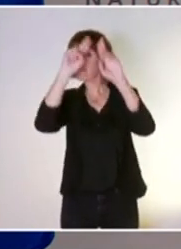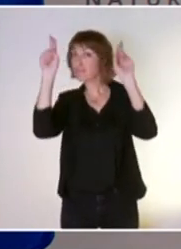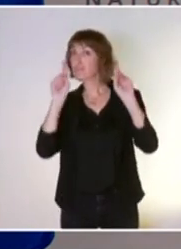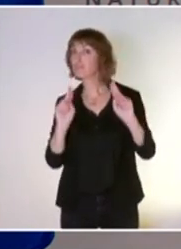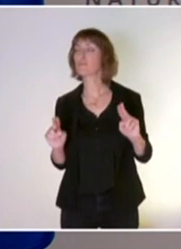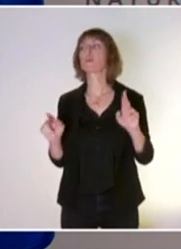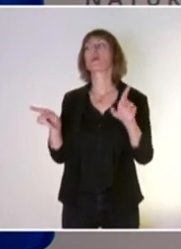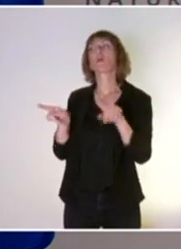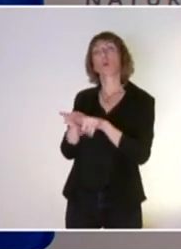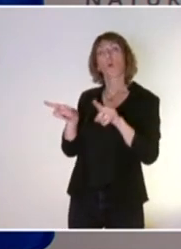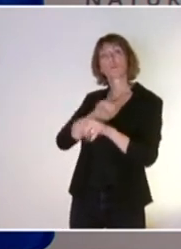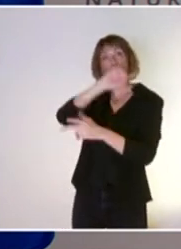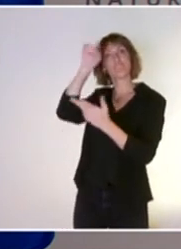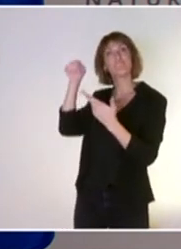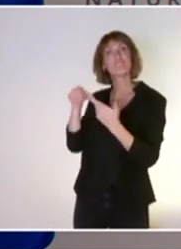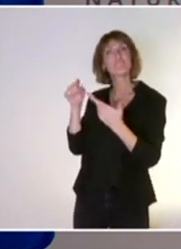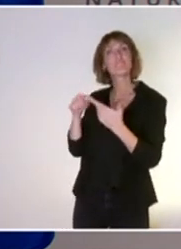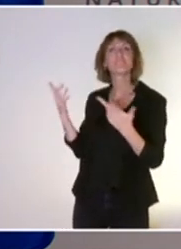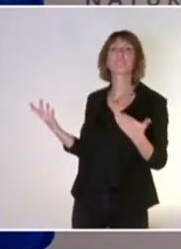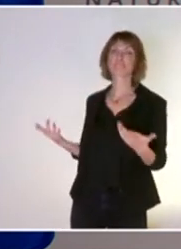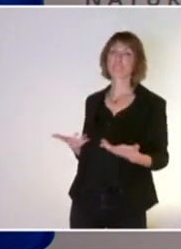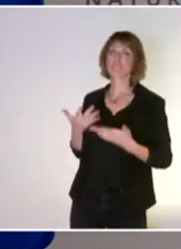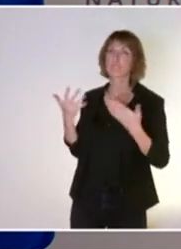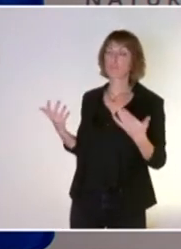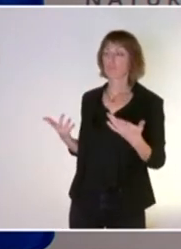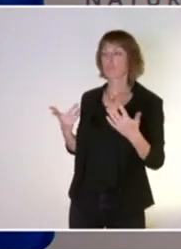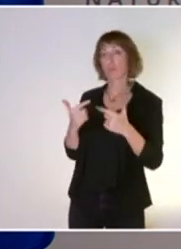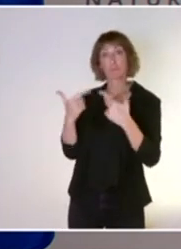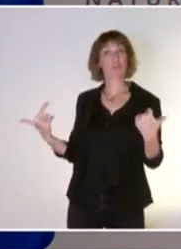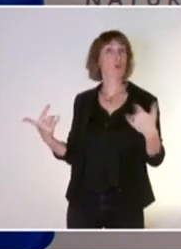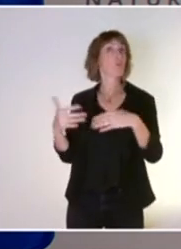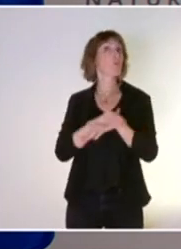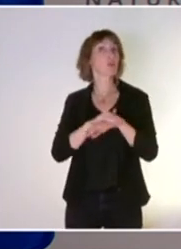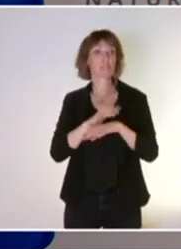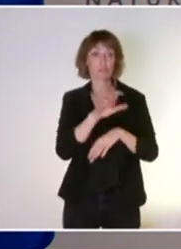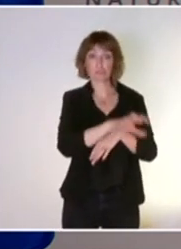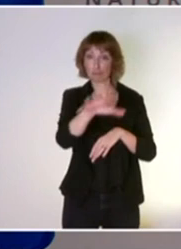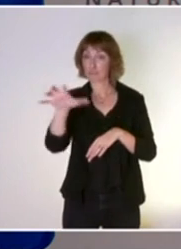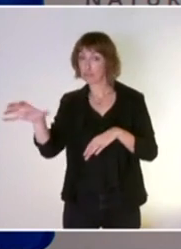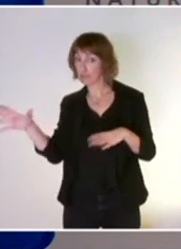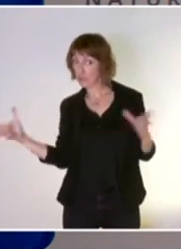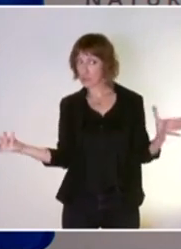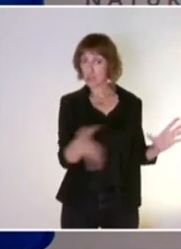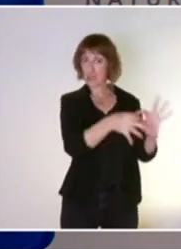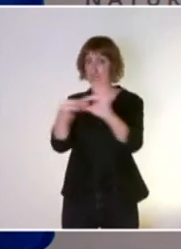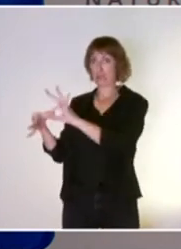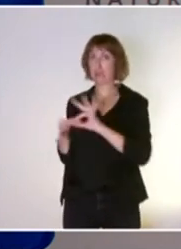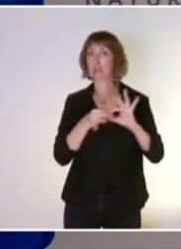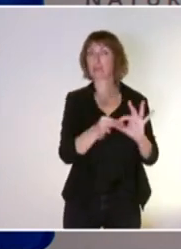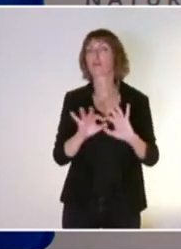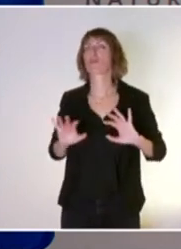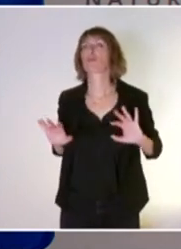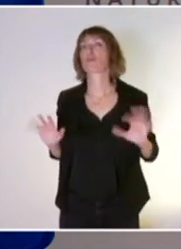nécessaire cohérence à trouver également dans nos différentes politiques sectorielles. Voilà, en substance,